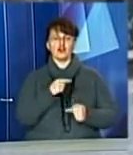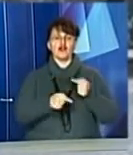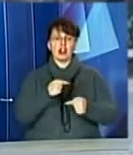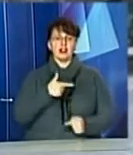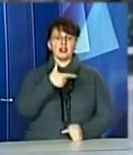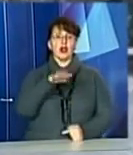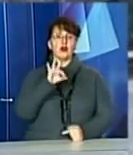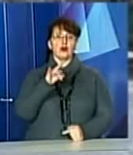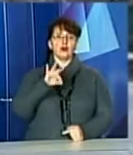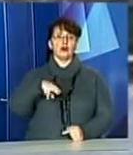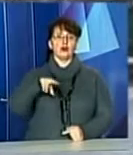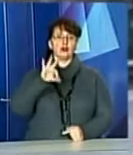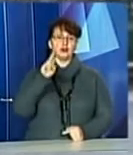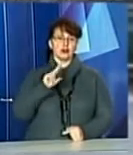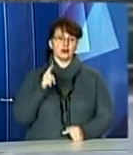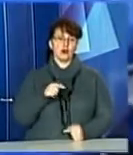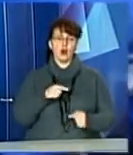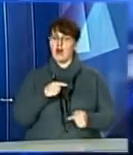гоминаючи центральну частину міста.